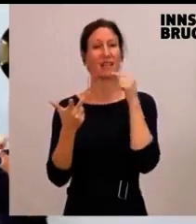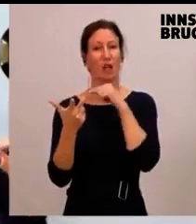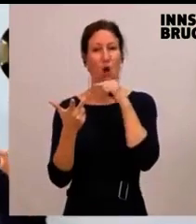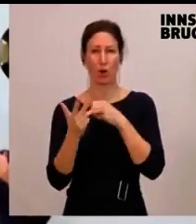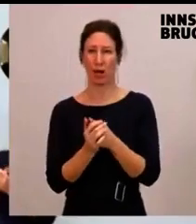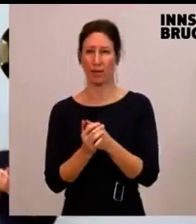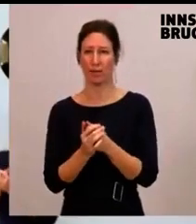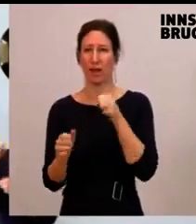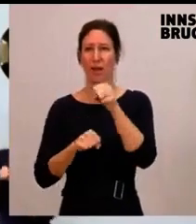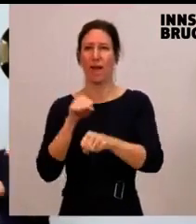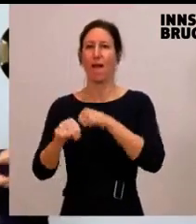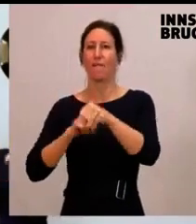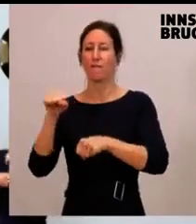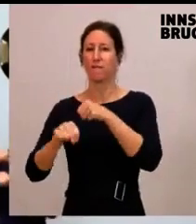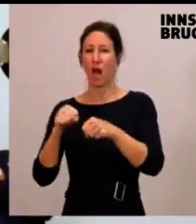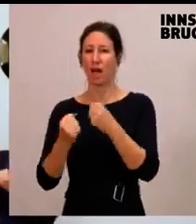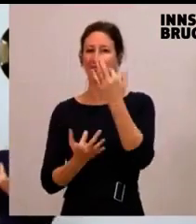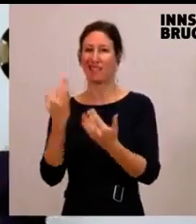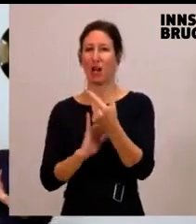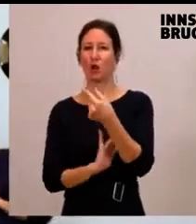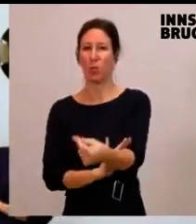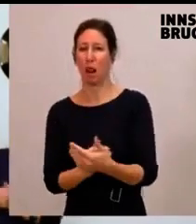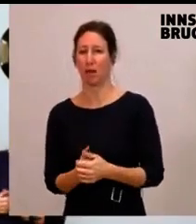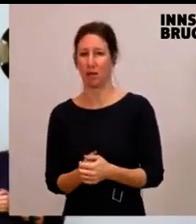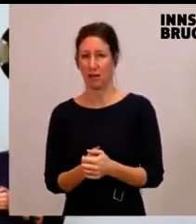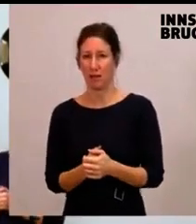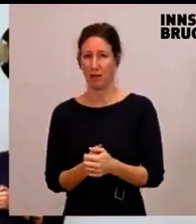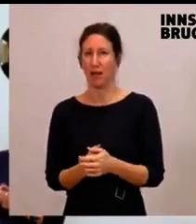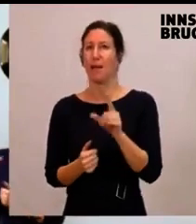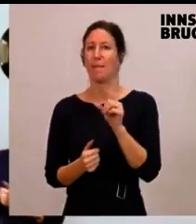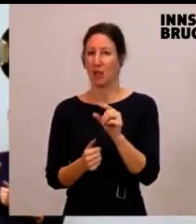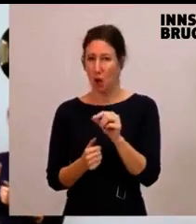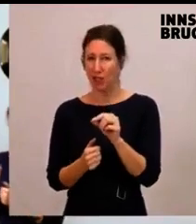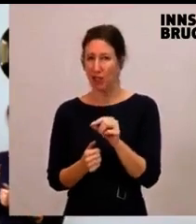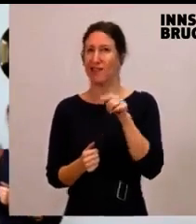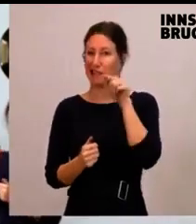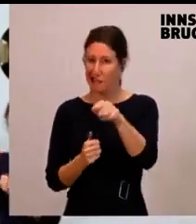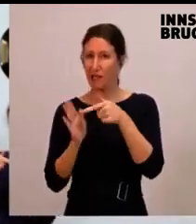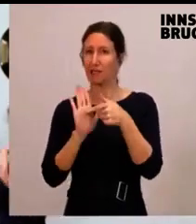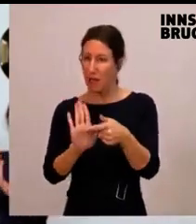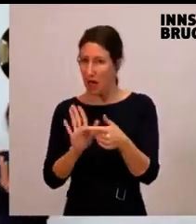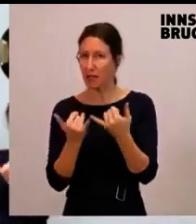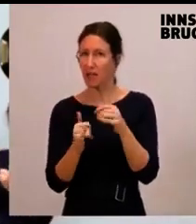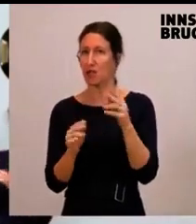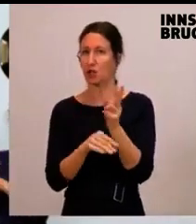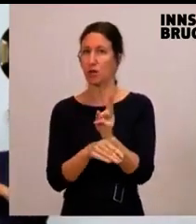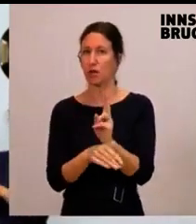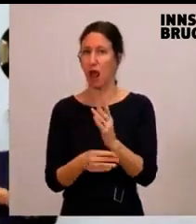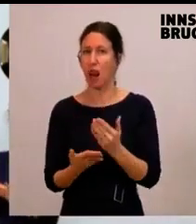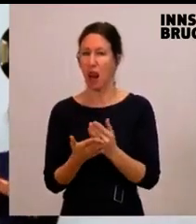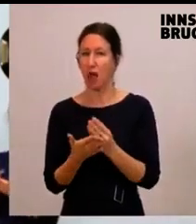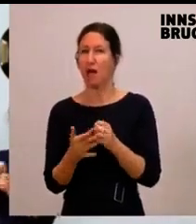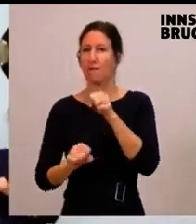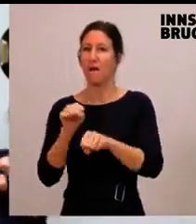Fahrradzählstelle. Zählt doppelt, das Fahrrad drüber fährt. Das heißt, es gaukelt der Bevölkerung zu, vor wie viel da mehrere Rade fahren. Und da weiß ich, zählt es die